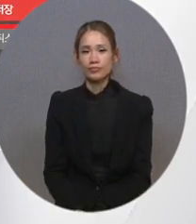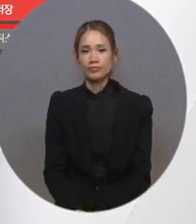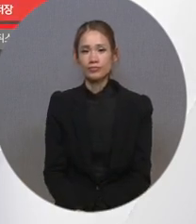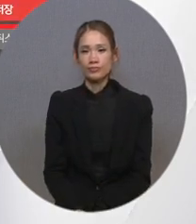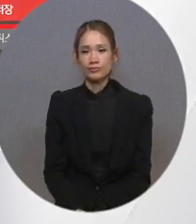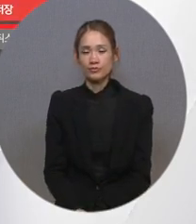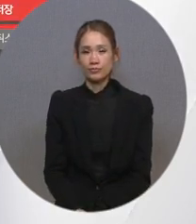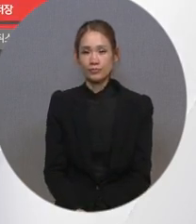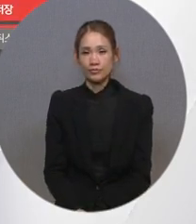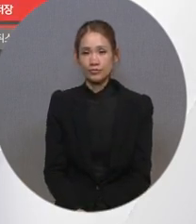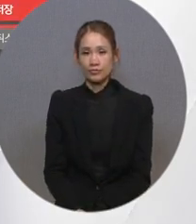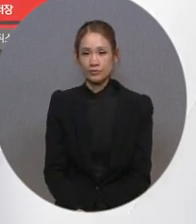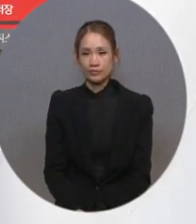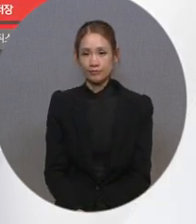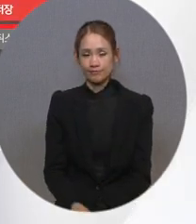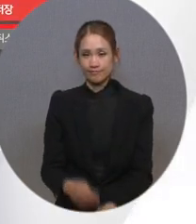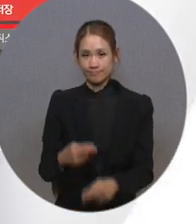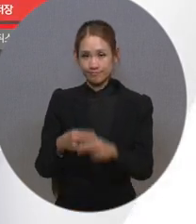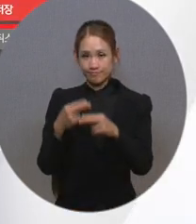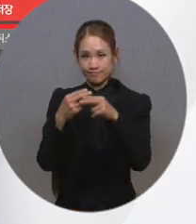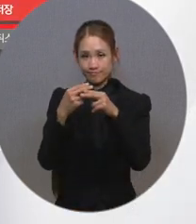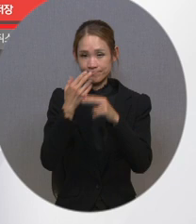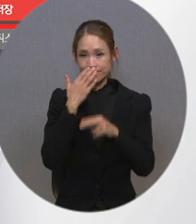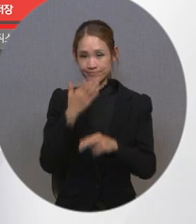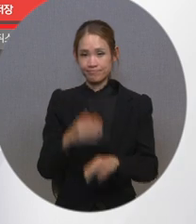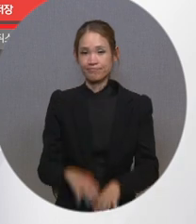화면 해설 방송을 켤 수 있습니다.